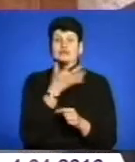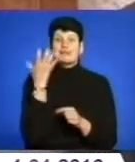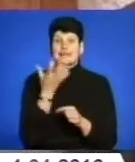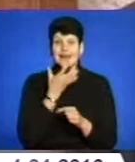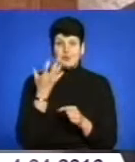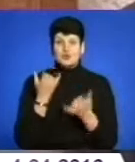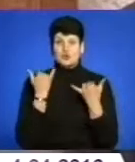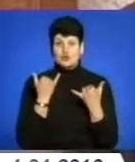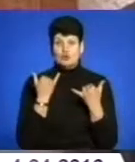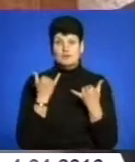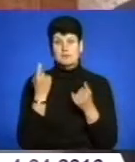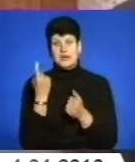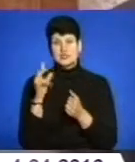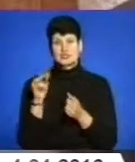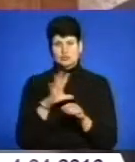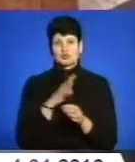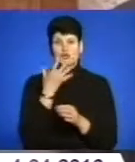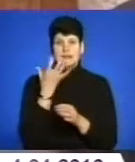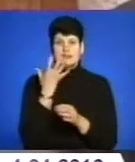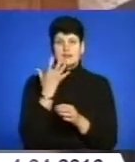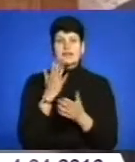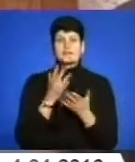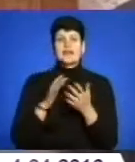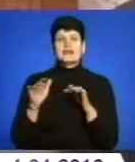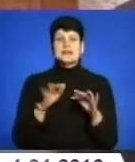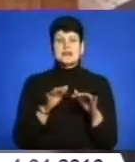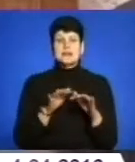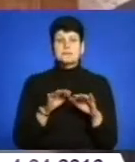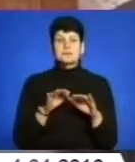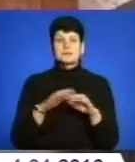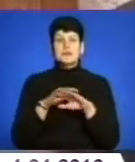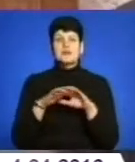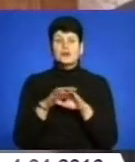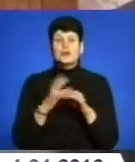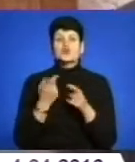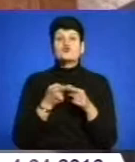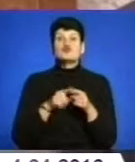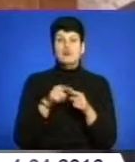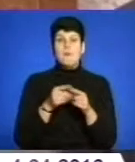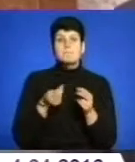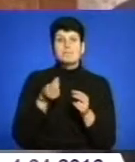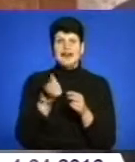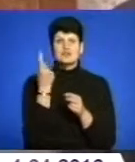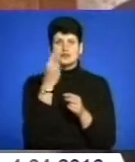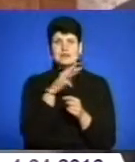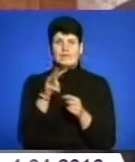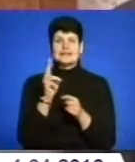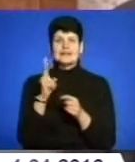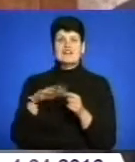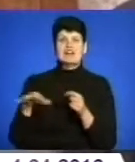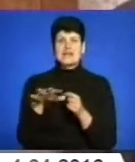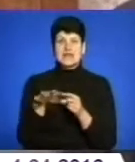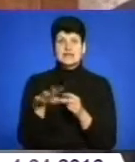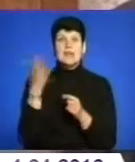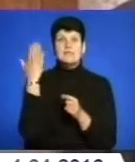або перше число було тепле, Діє методика, яка цю оплату за метр квадратний, яка в